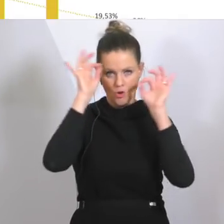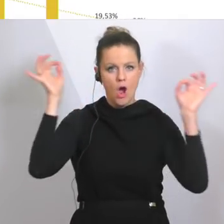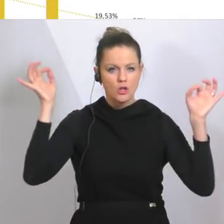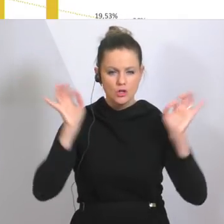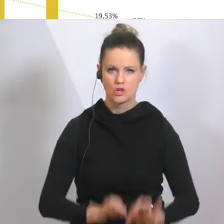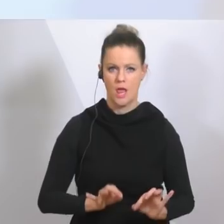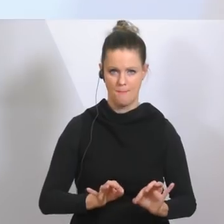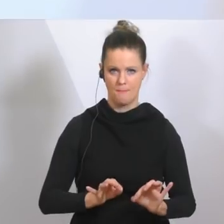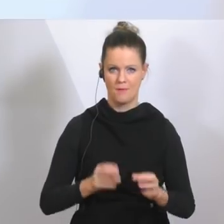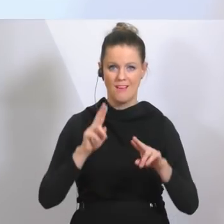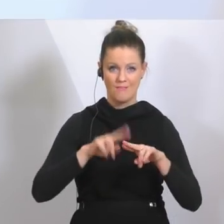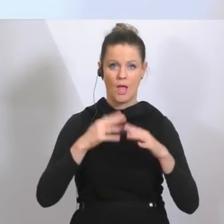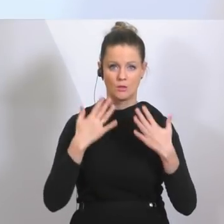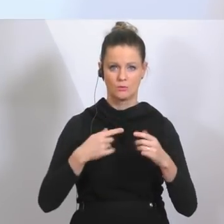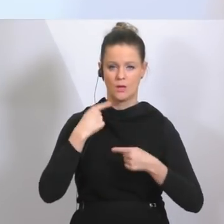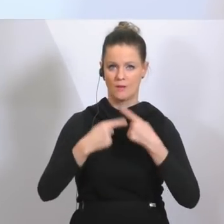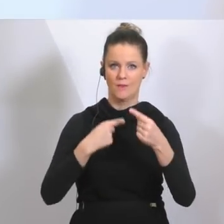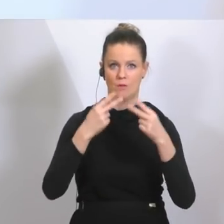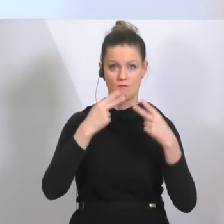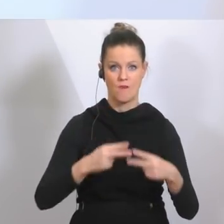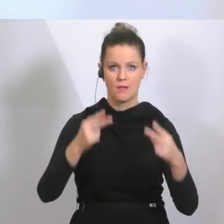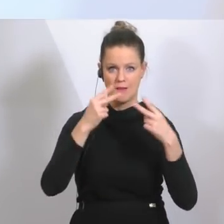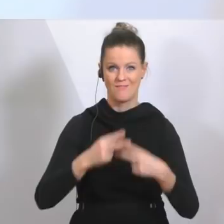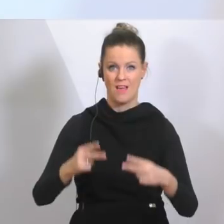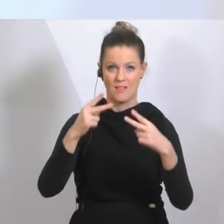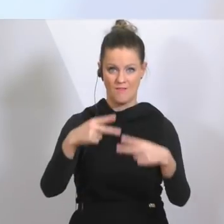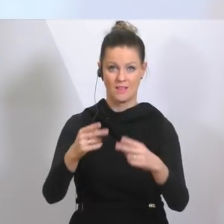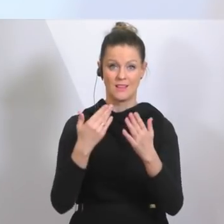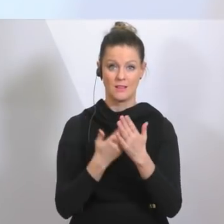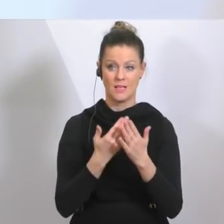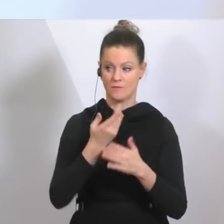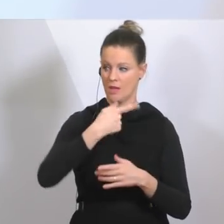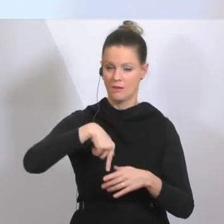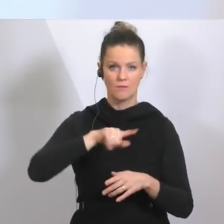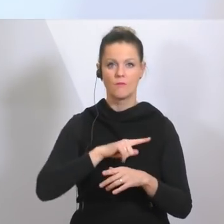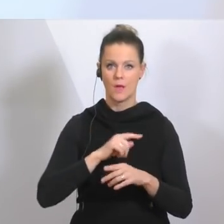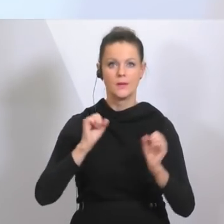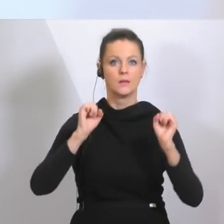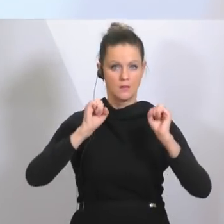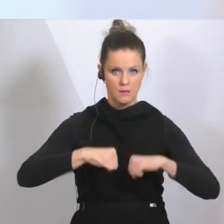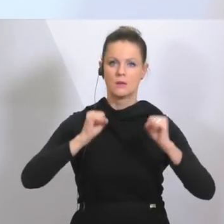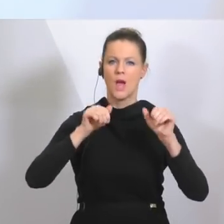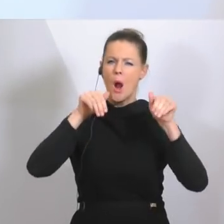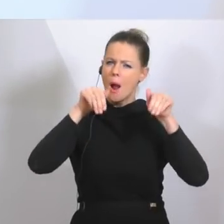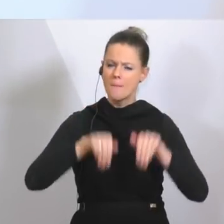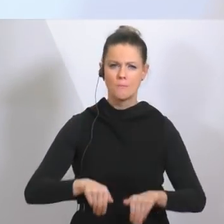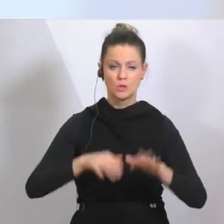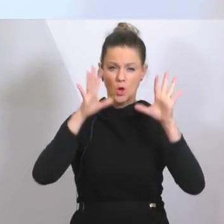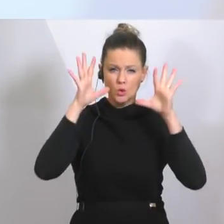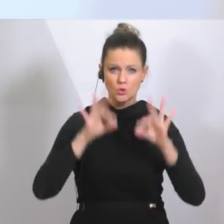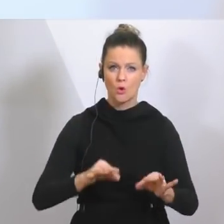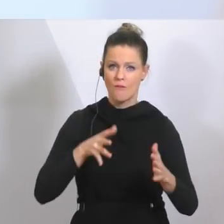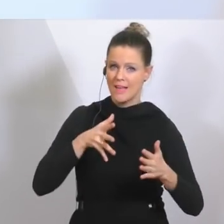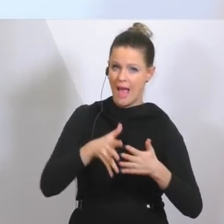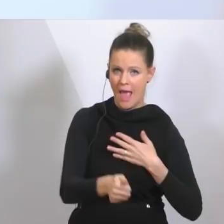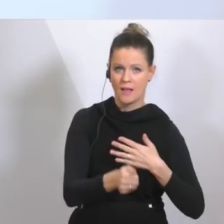gewesen, wenn diese Entwicklung fortgesetzt worden wäre. Das war auch der Ausgangspunkt, warum wir gesagt haben, wir müssen da akut eingreifen